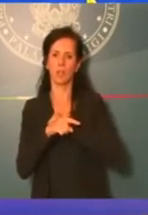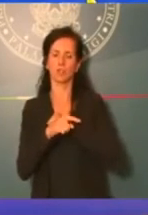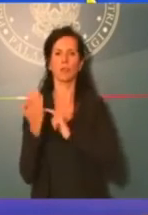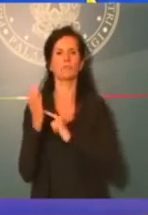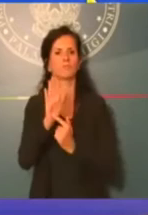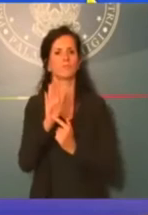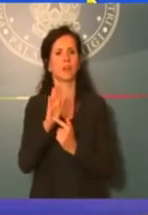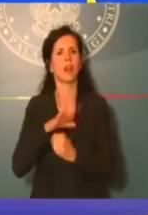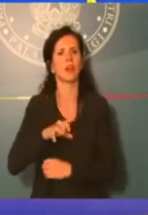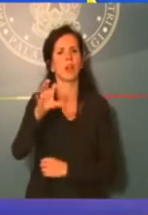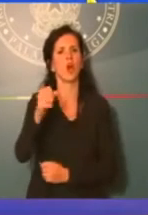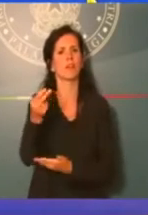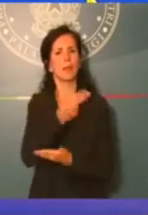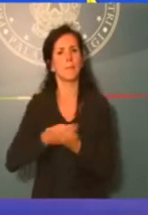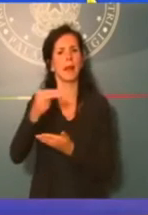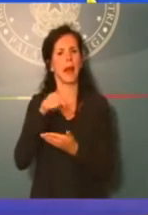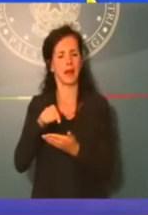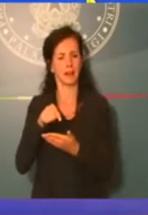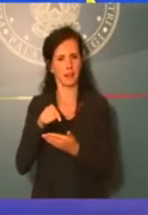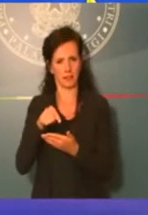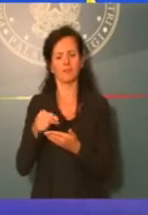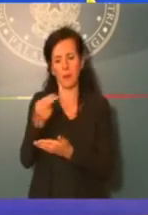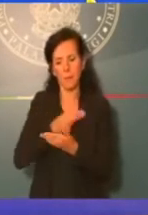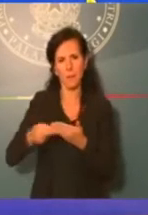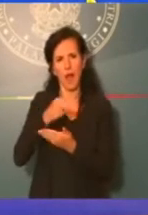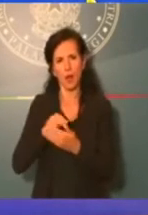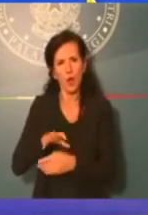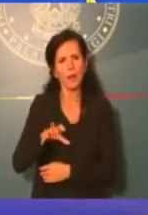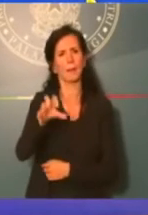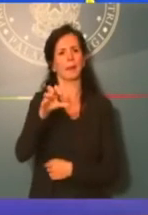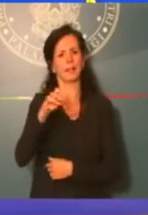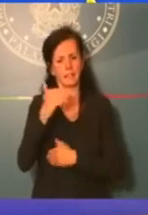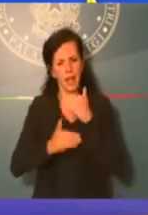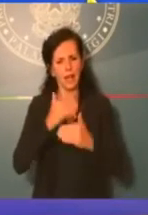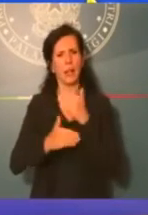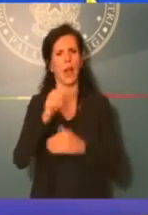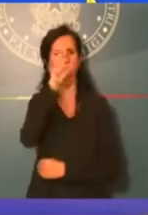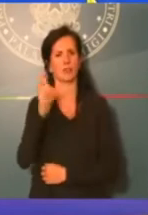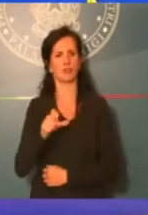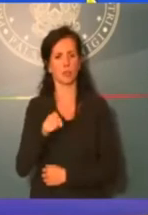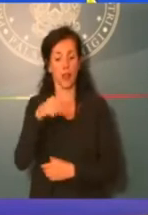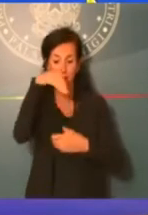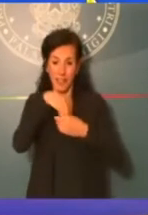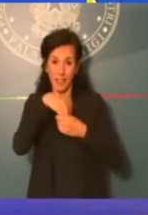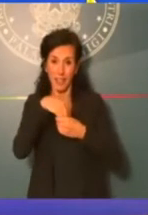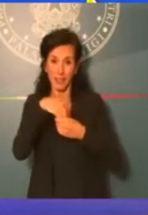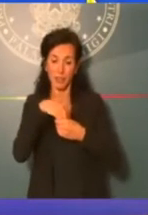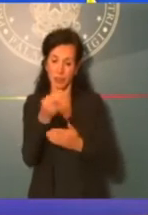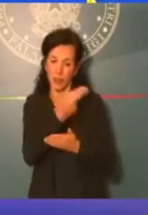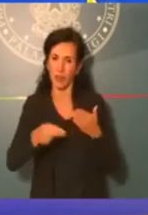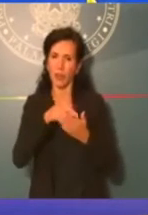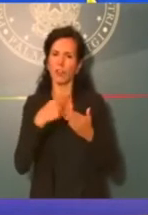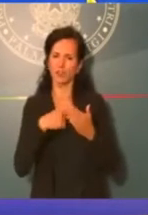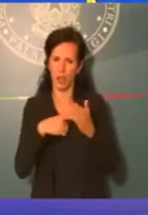plan, il nostro piano per la ripresa, per il rilancio, che contiene riforme e interventi sui quali poi